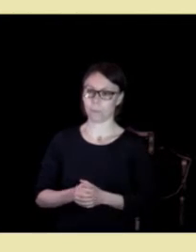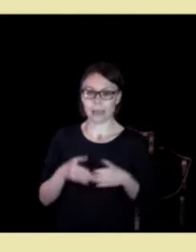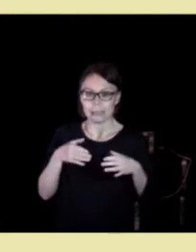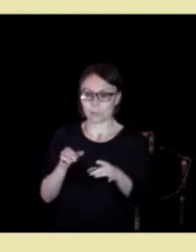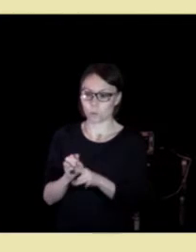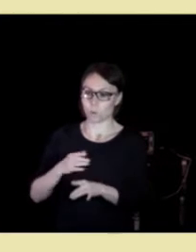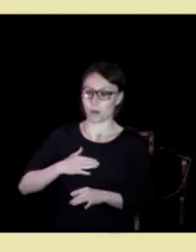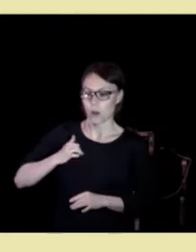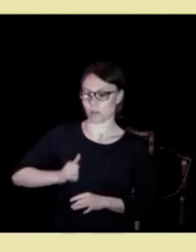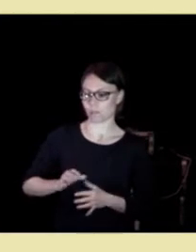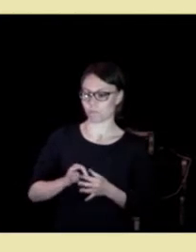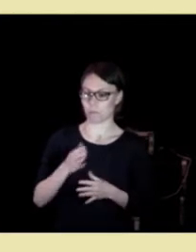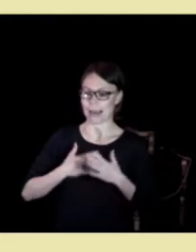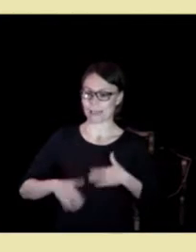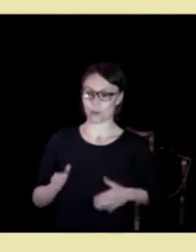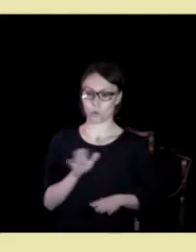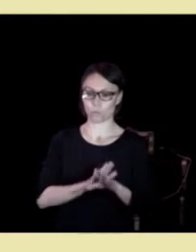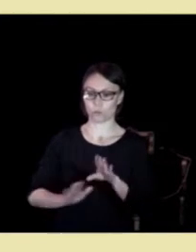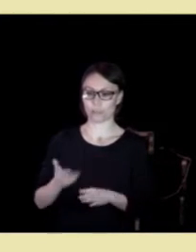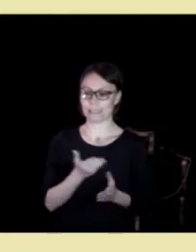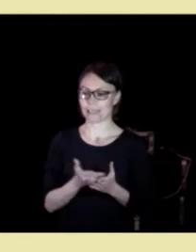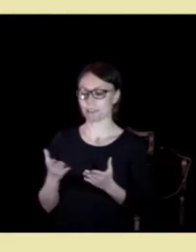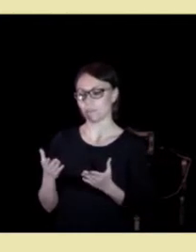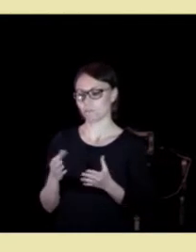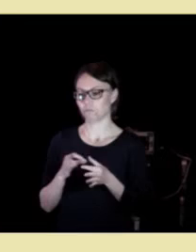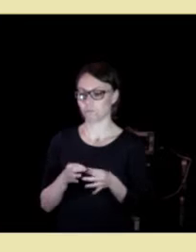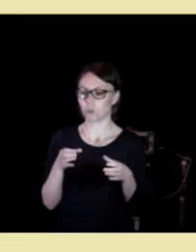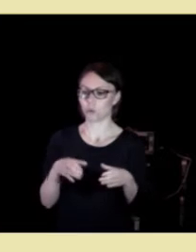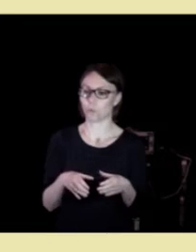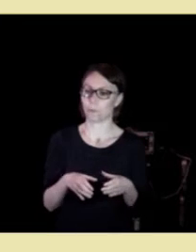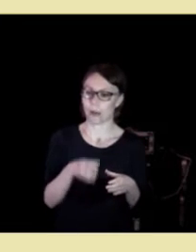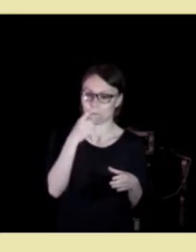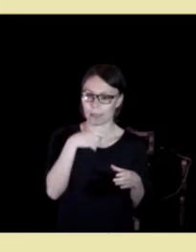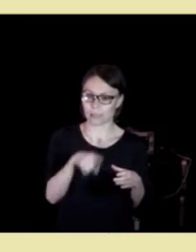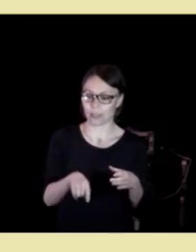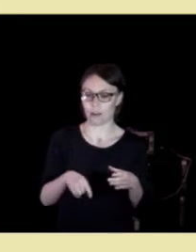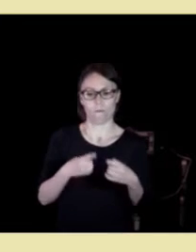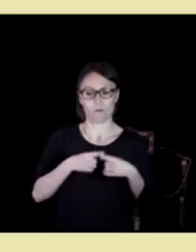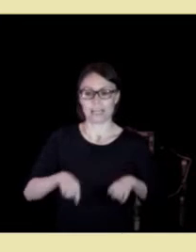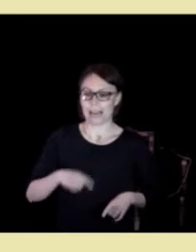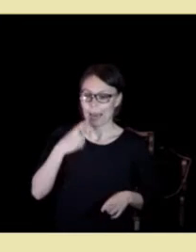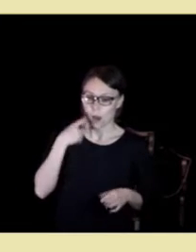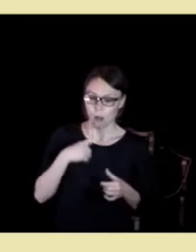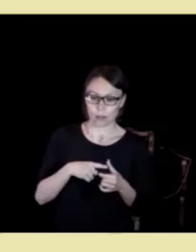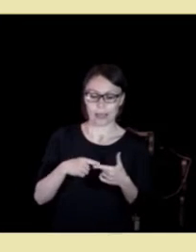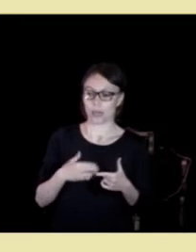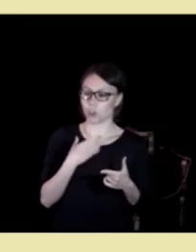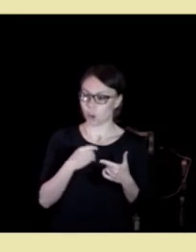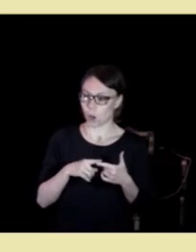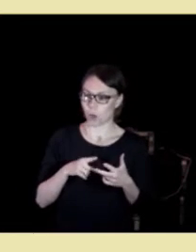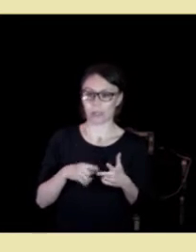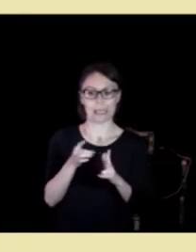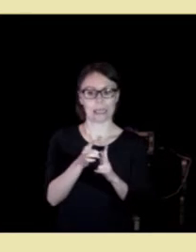ansvar for helse- og omsorgstjenester til en gruppe mennesker med forskjellige alder, kjønn og diagnoser.